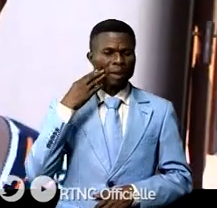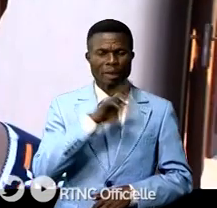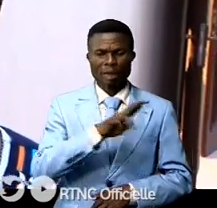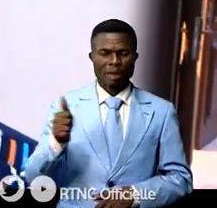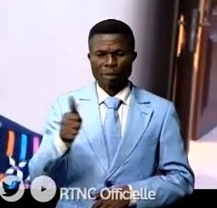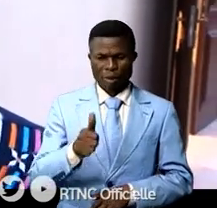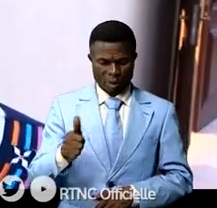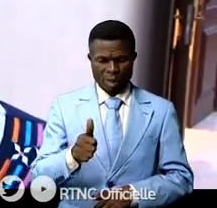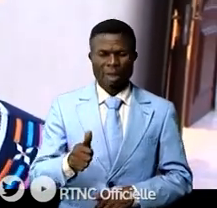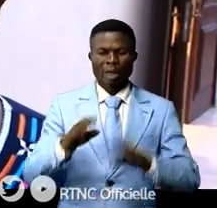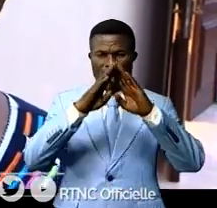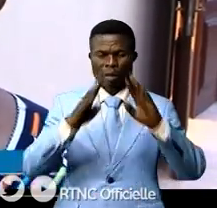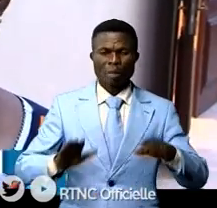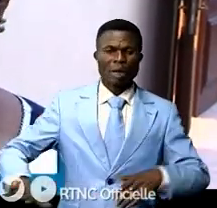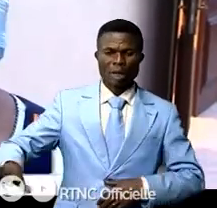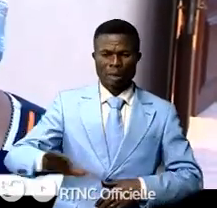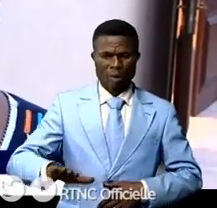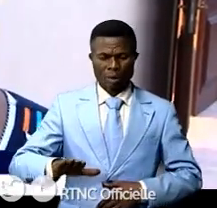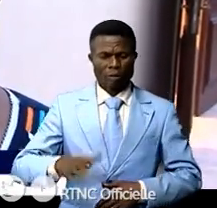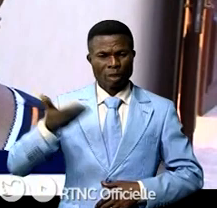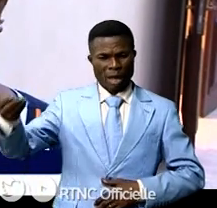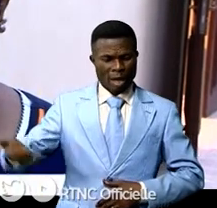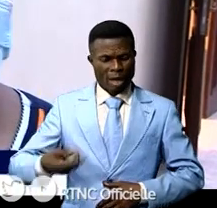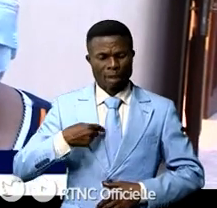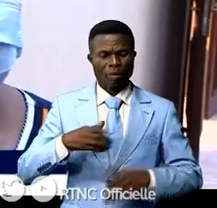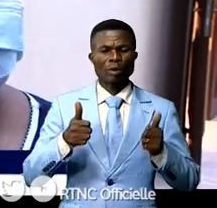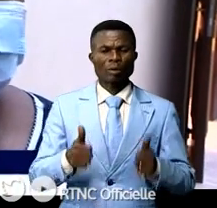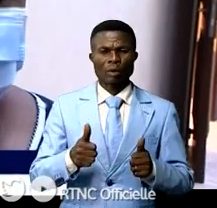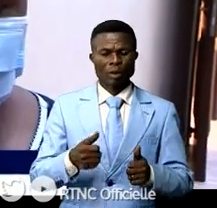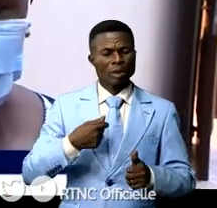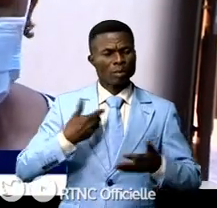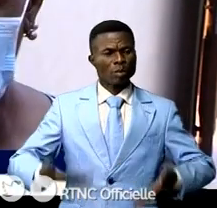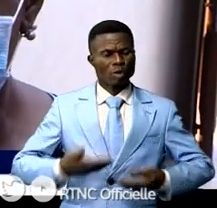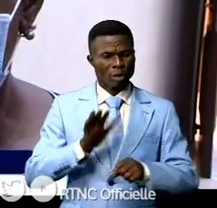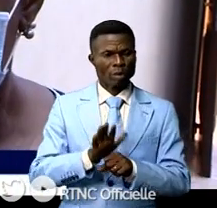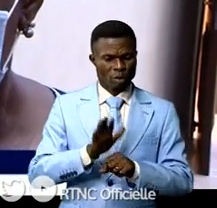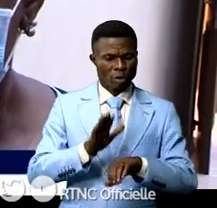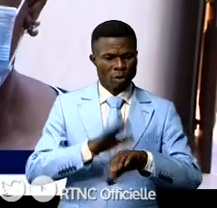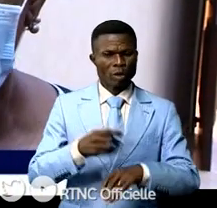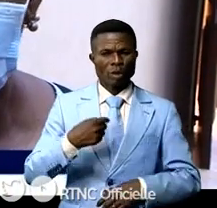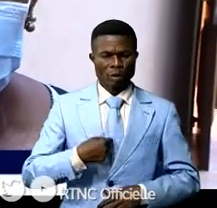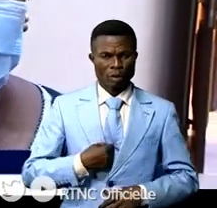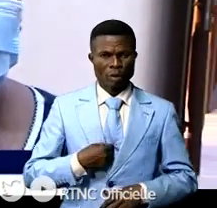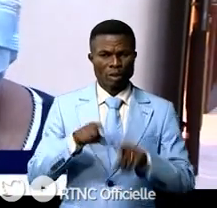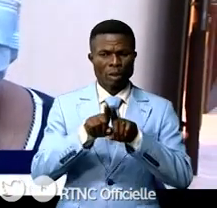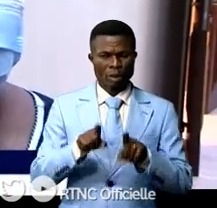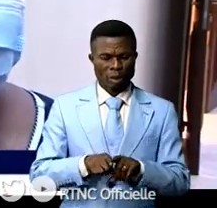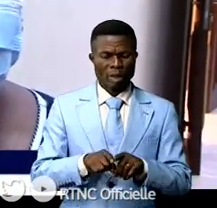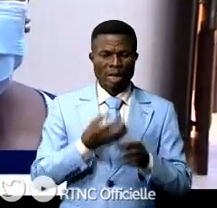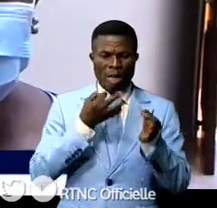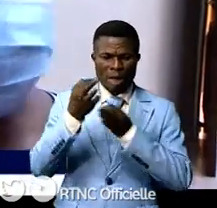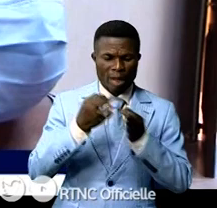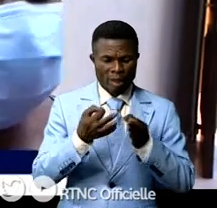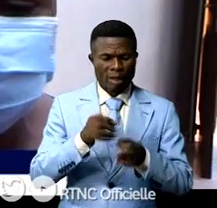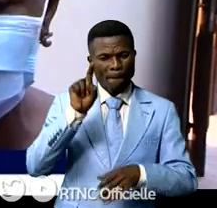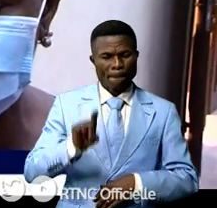un accueil extrêmement chaleureux que j'apprécie énormément et une expression des